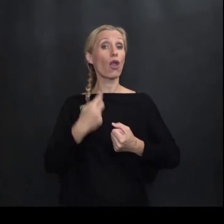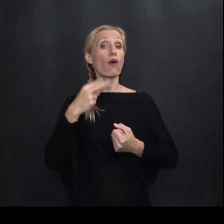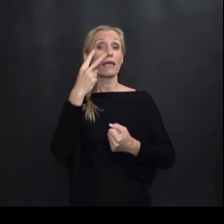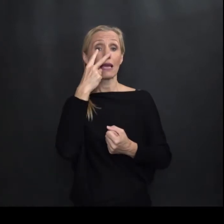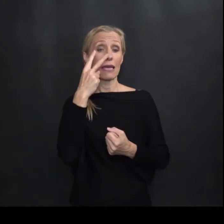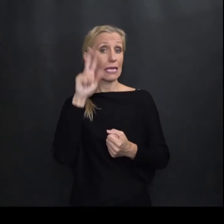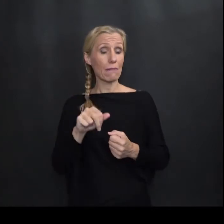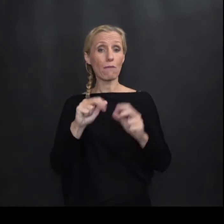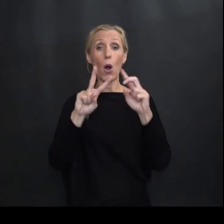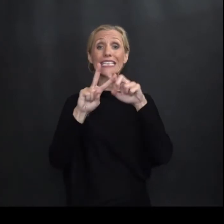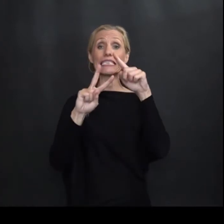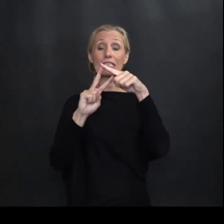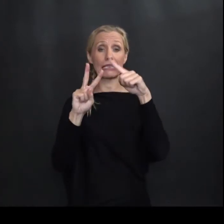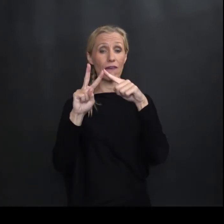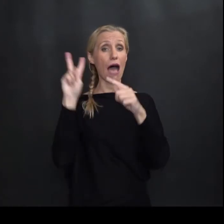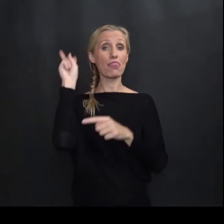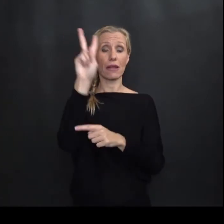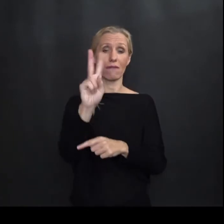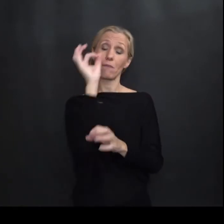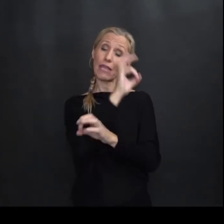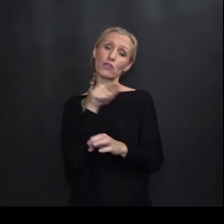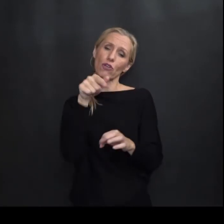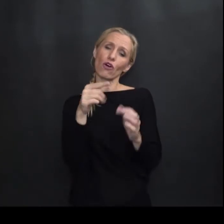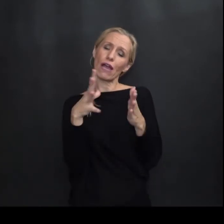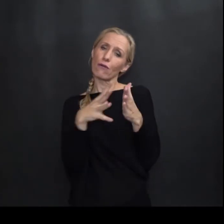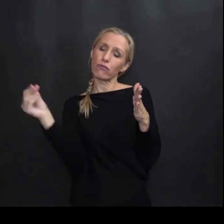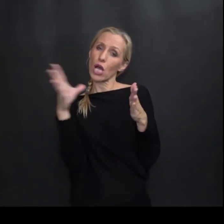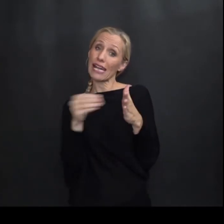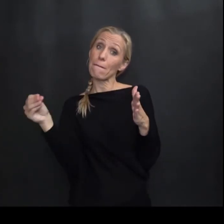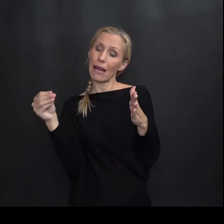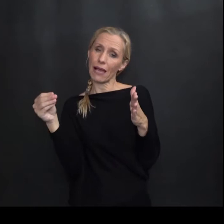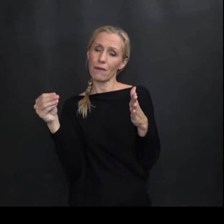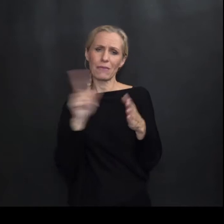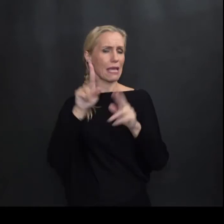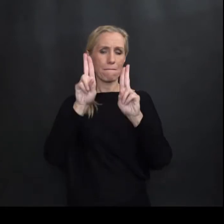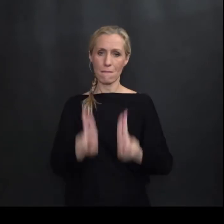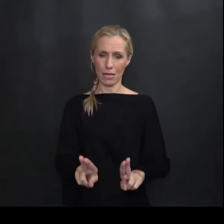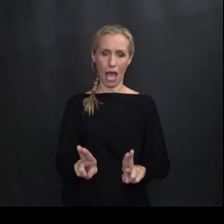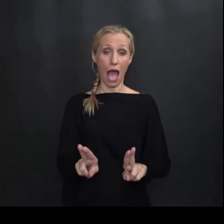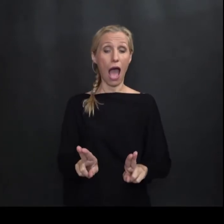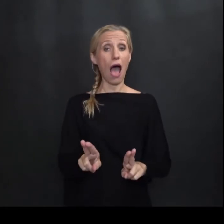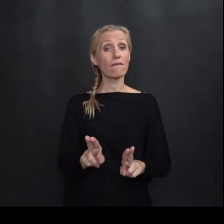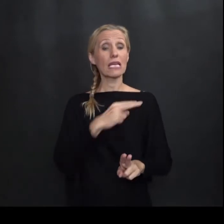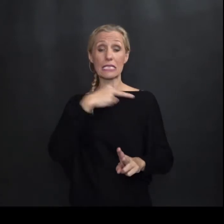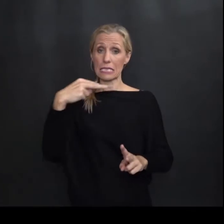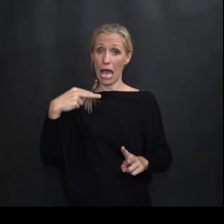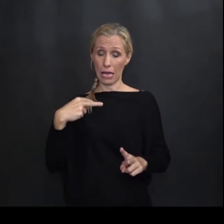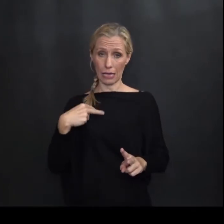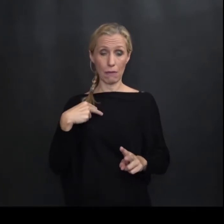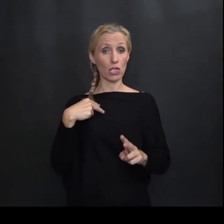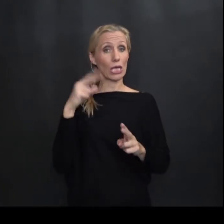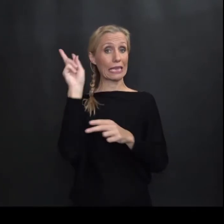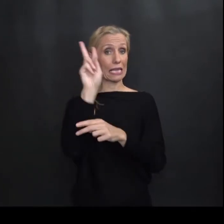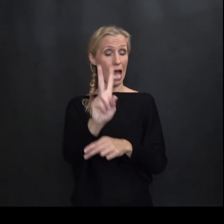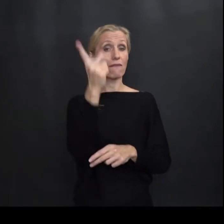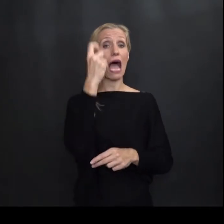nalaze Dva tramvaja Ovo je nažalost Replika Znači nije pravi Tramvaj Zagrebački